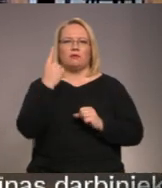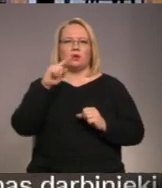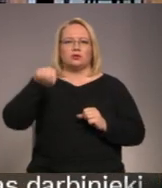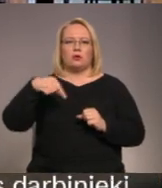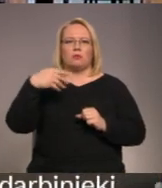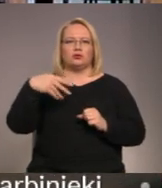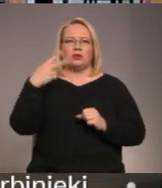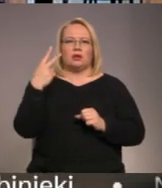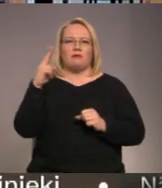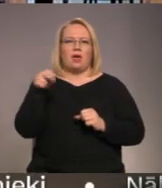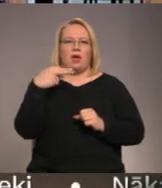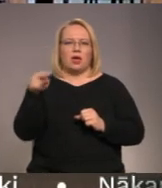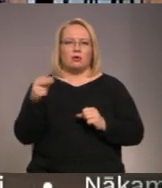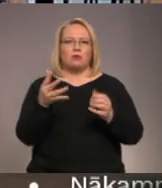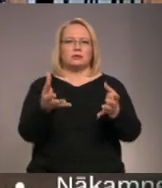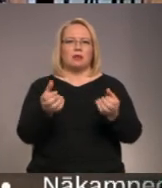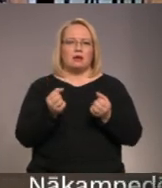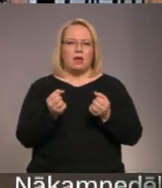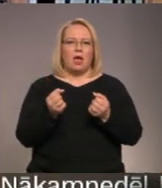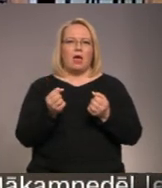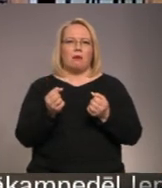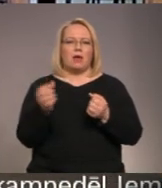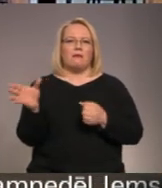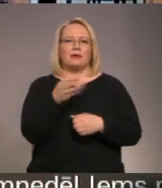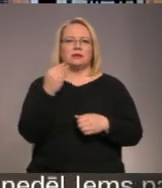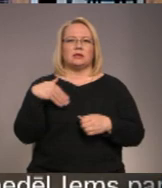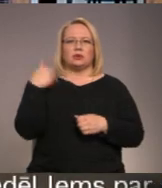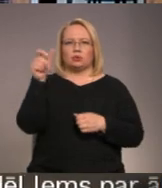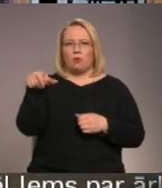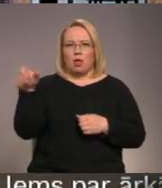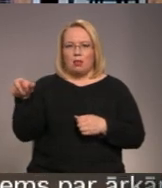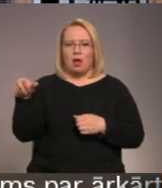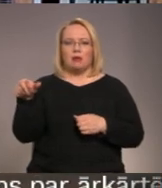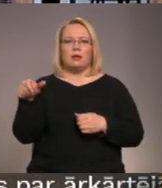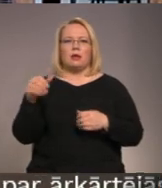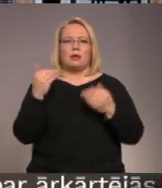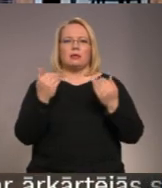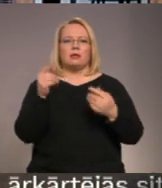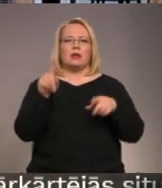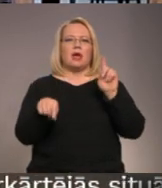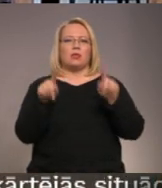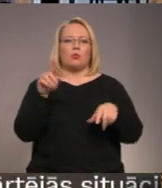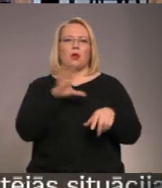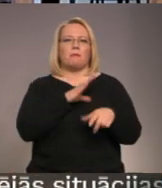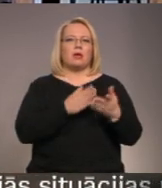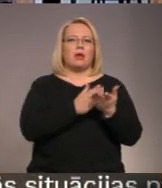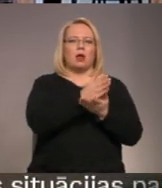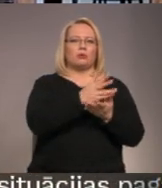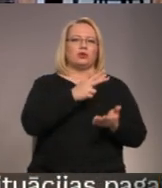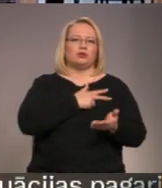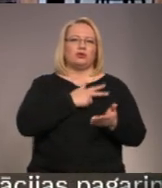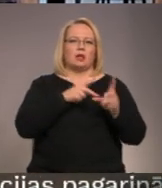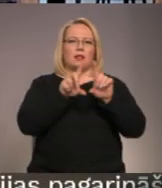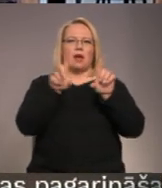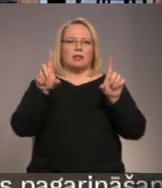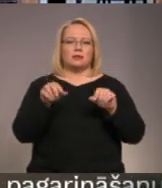kā līdz šim bija saņēma visi audzēkni, tad ar reti, kuram bija jāgriežās sociālā dienestā, lai